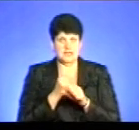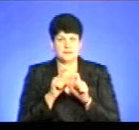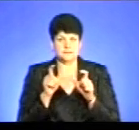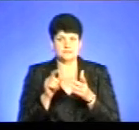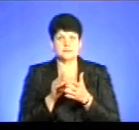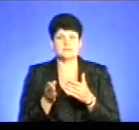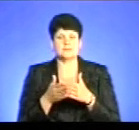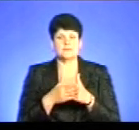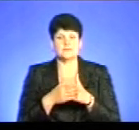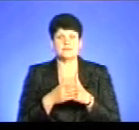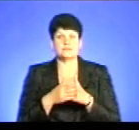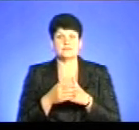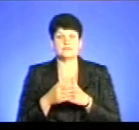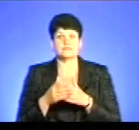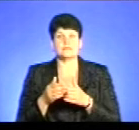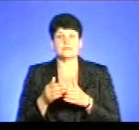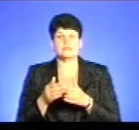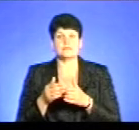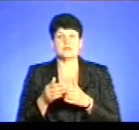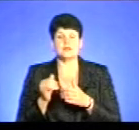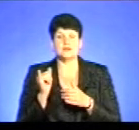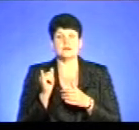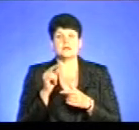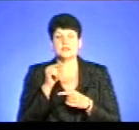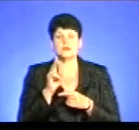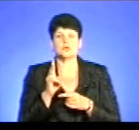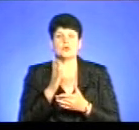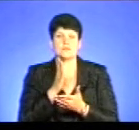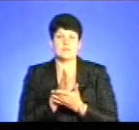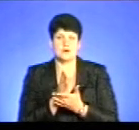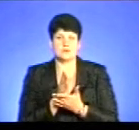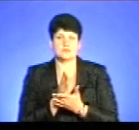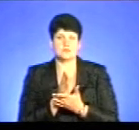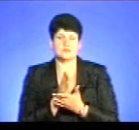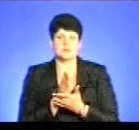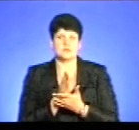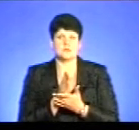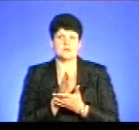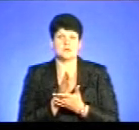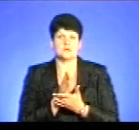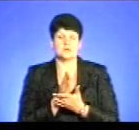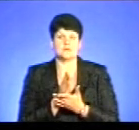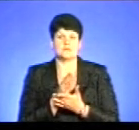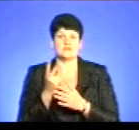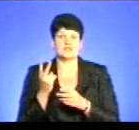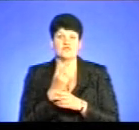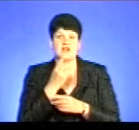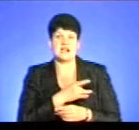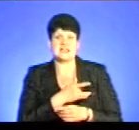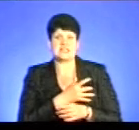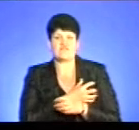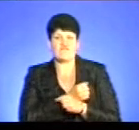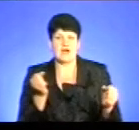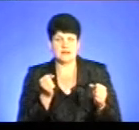Повторі, будь ласка, запитання, бо не було чути його. мають по два інфаркти,